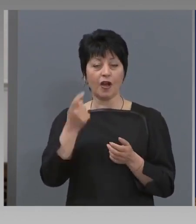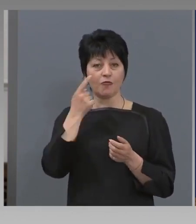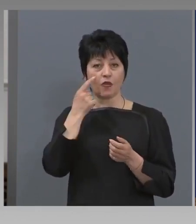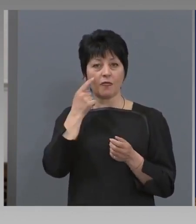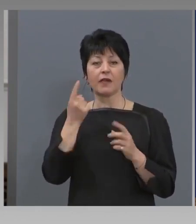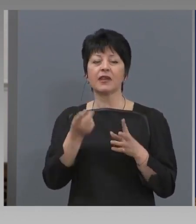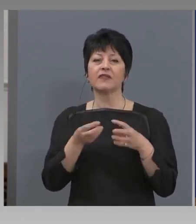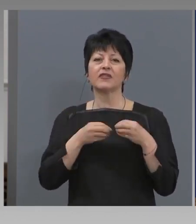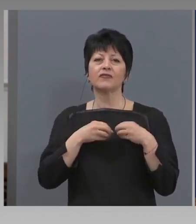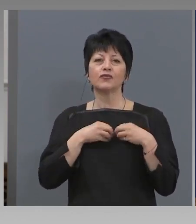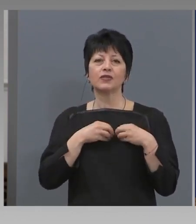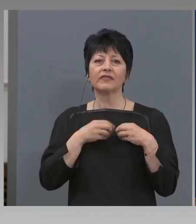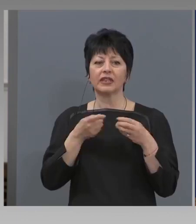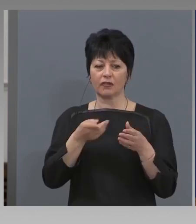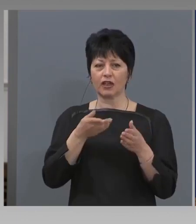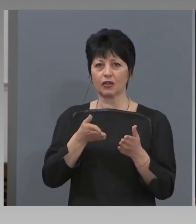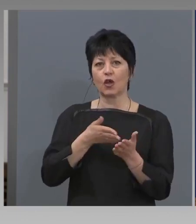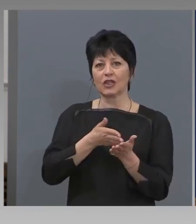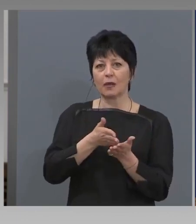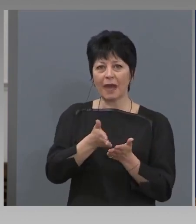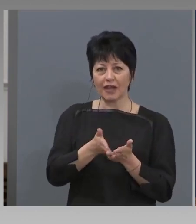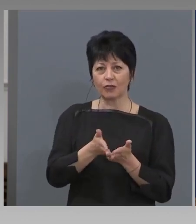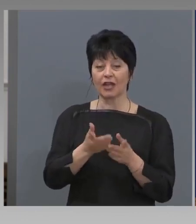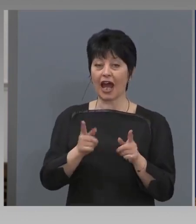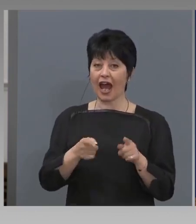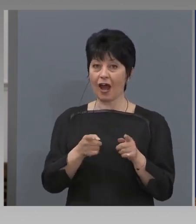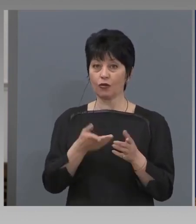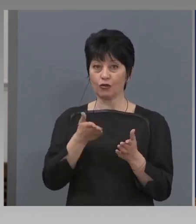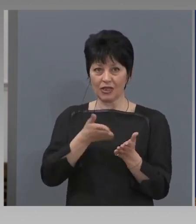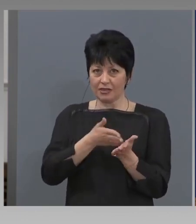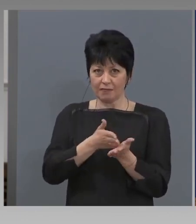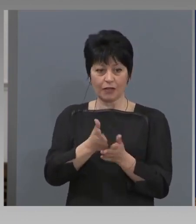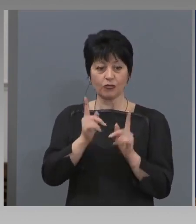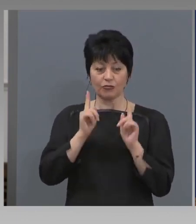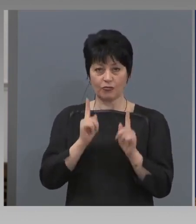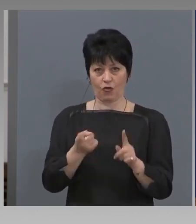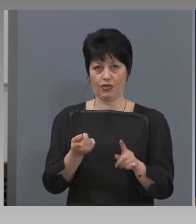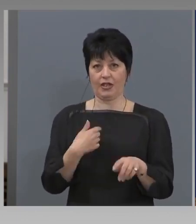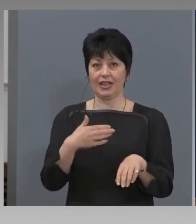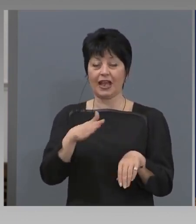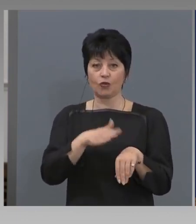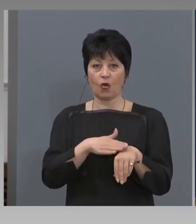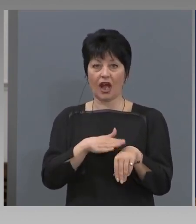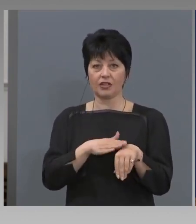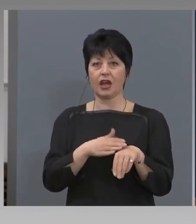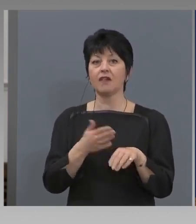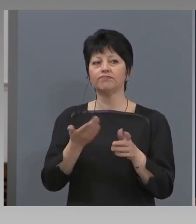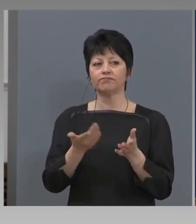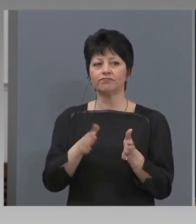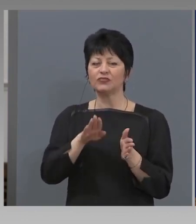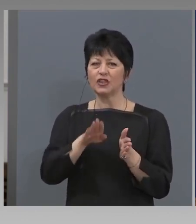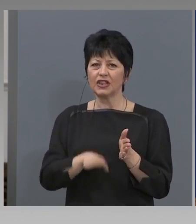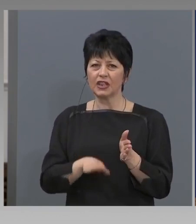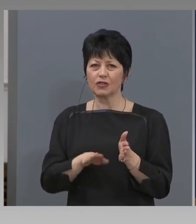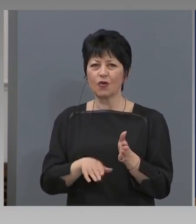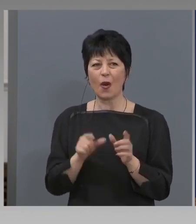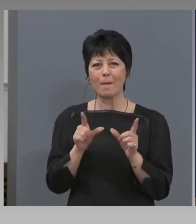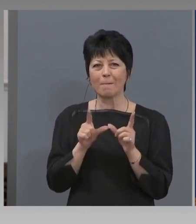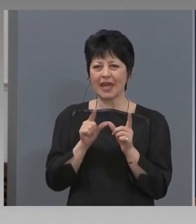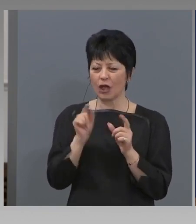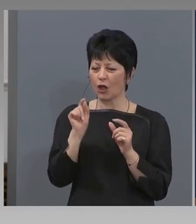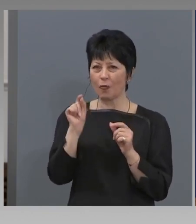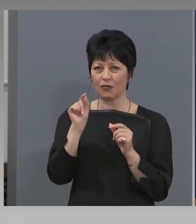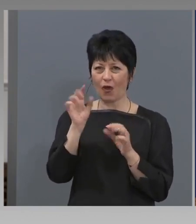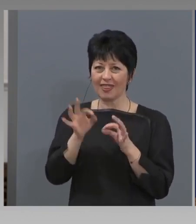чувствителността на метода. Ако метода може да докаже много ниско микробно число на